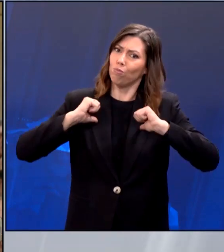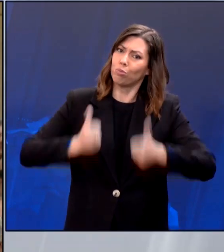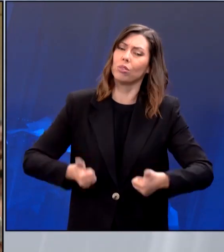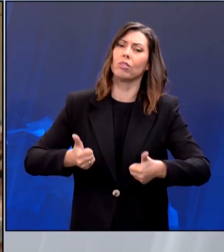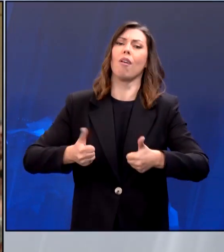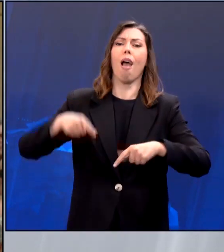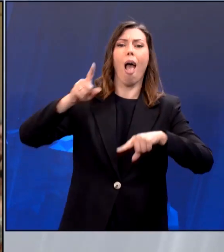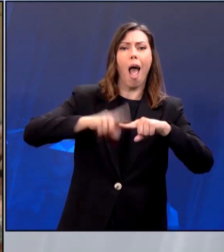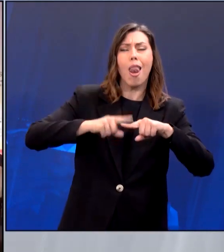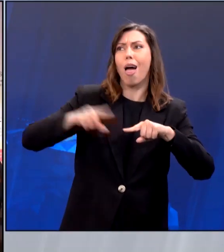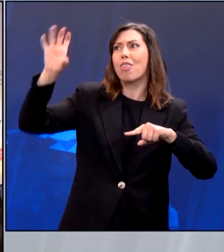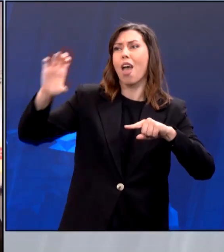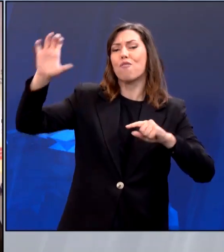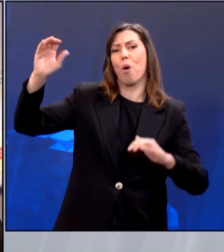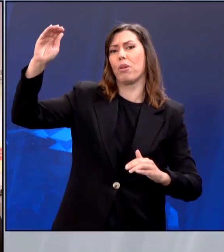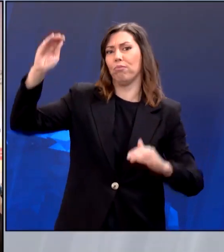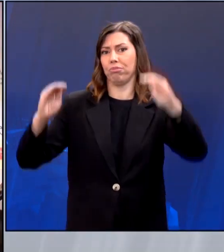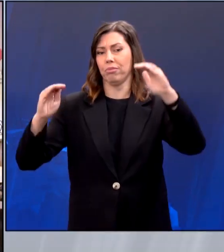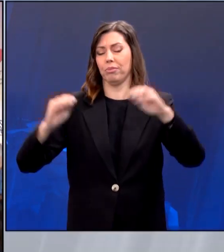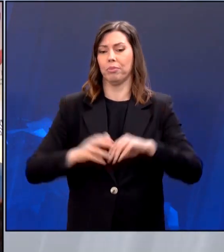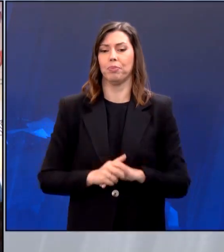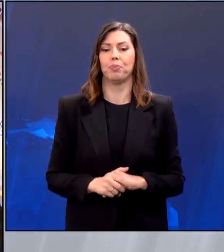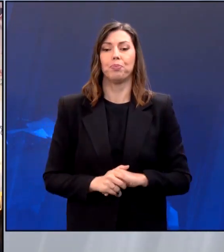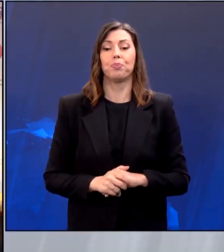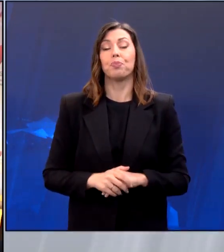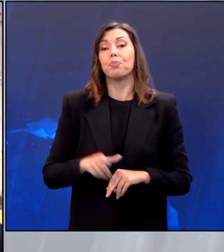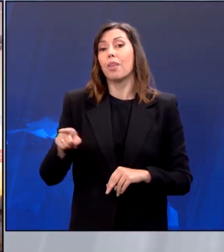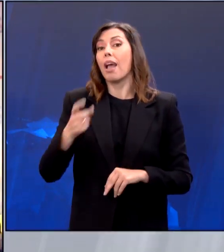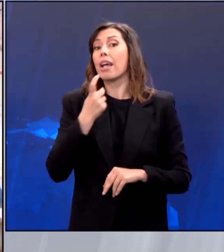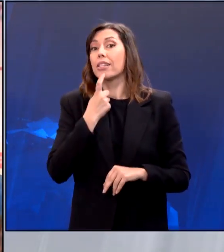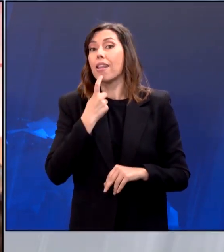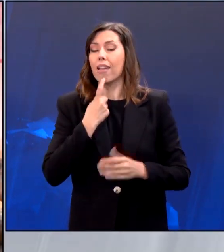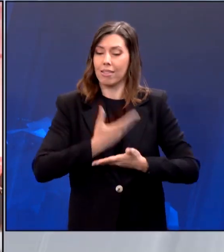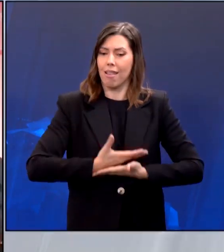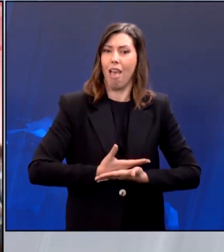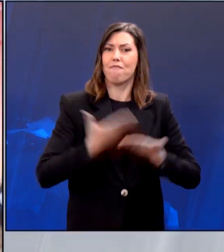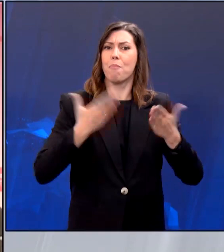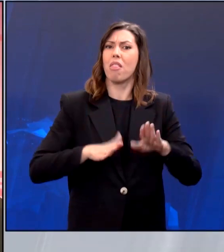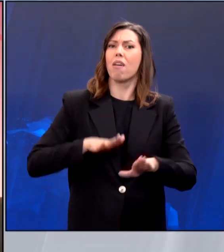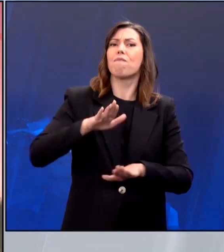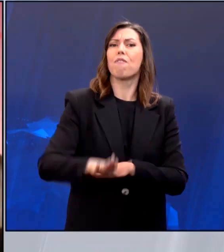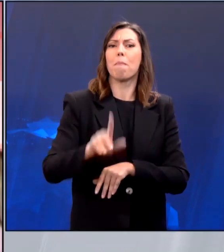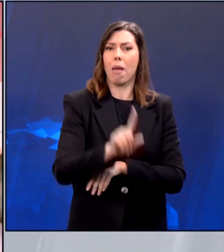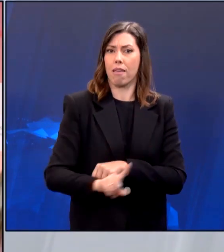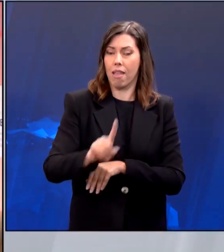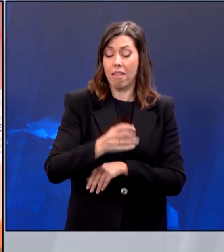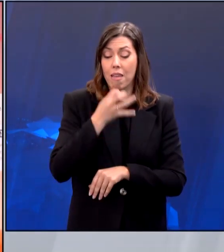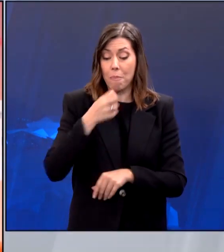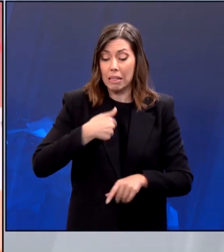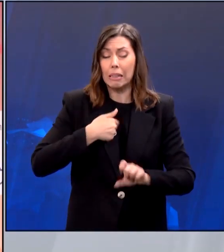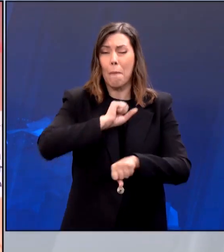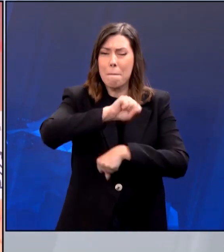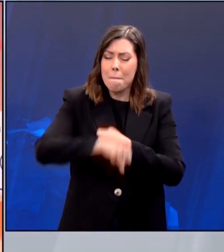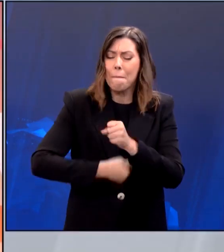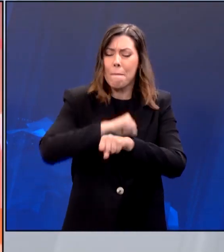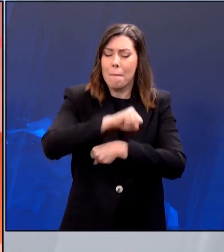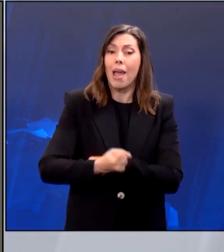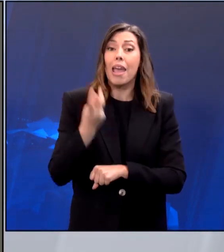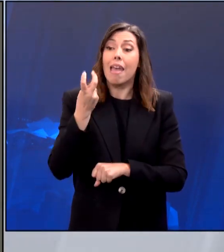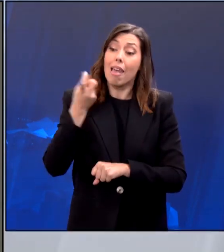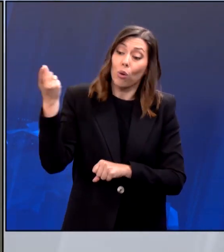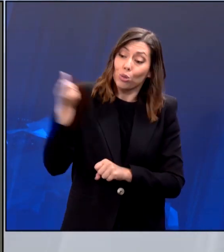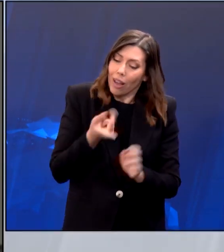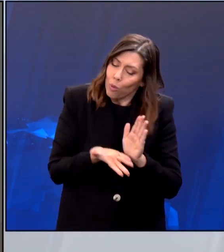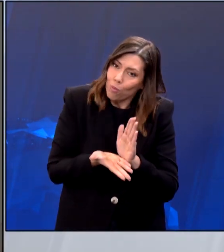Ελλάδα πιο κοντά στην Ευρώπη. Μιλώντας στο βήμα της Κυριακής ο Στέφανος Κασελάκης τόνισε πως ο ΣΥΡΙΖΑ δίνει τη μάχη για να υπερβεί το 20% και να πετύχει την πολιτική